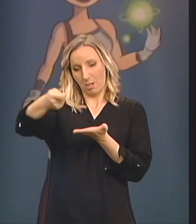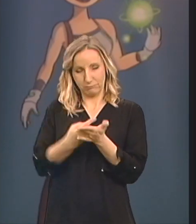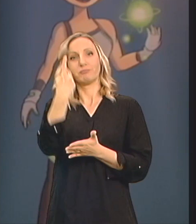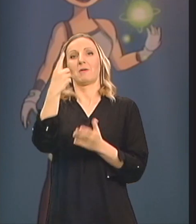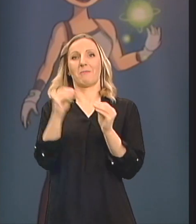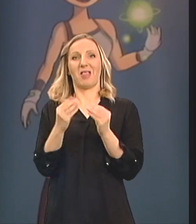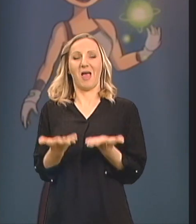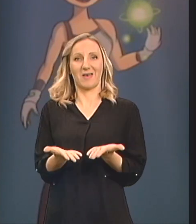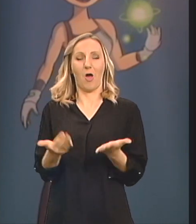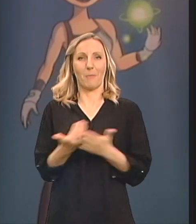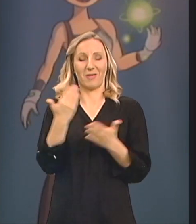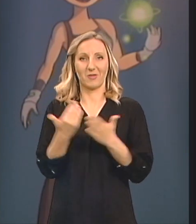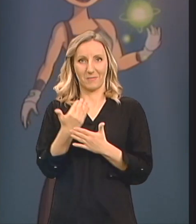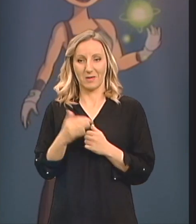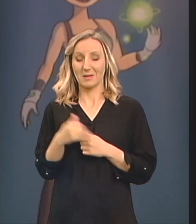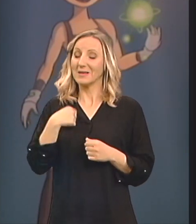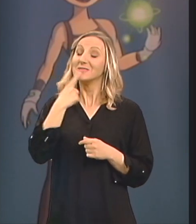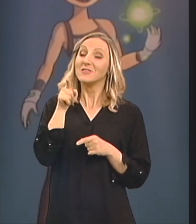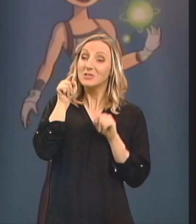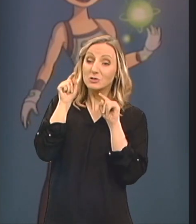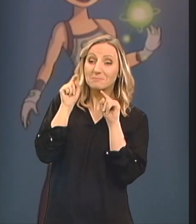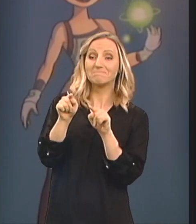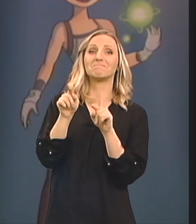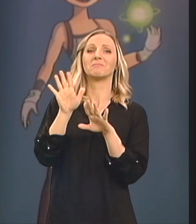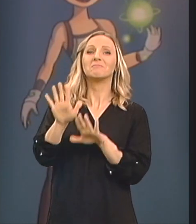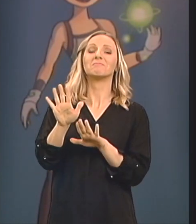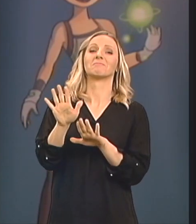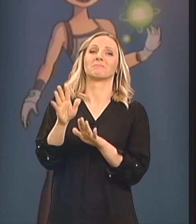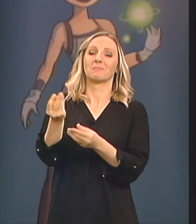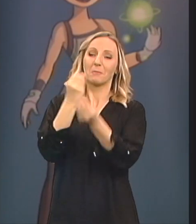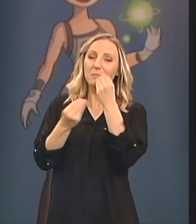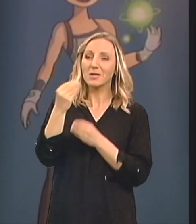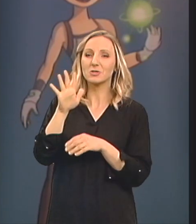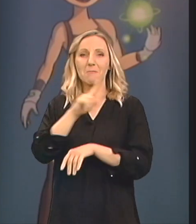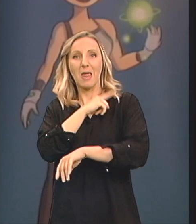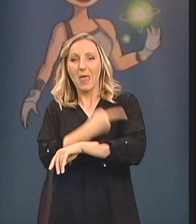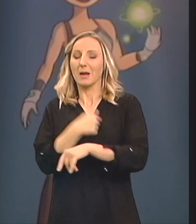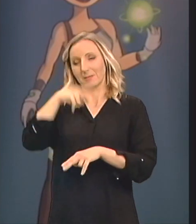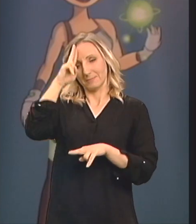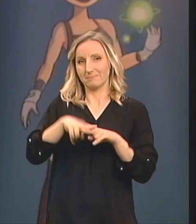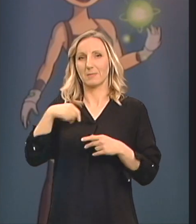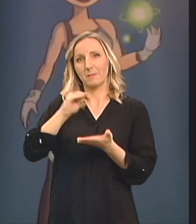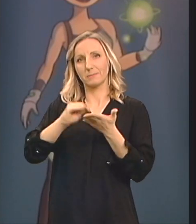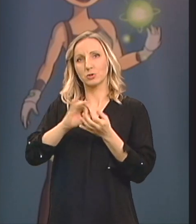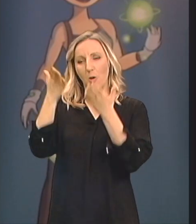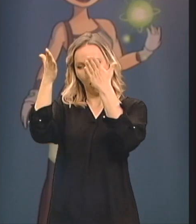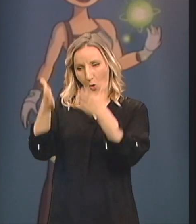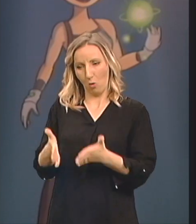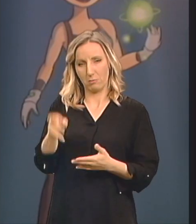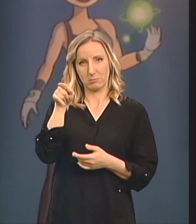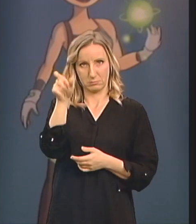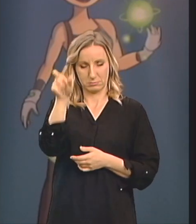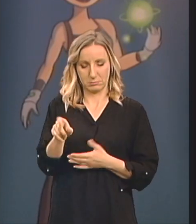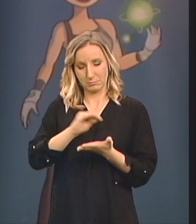Svidjela mi se onako neka njena energija Sveta neka njena priča Odlučila sam da pišem o njoj I u tom nekom